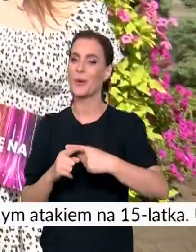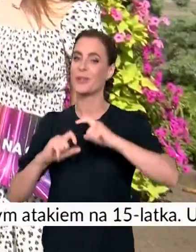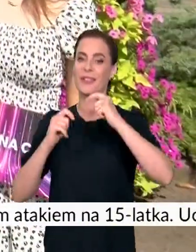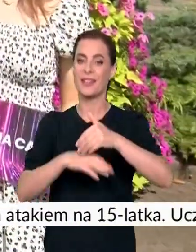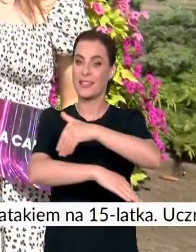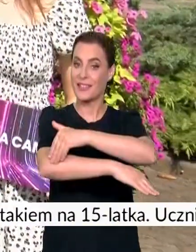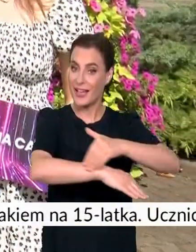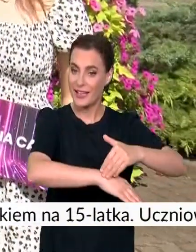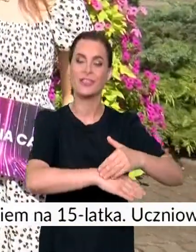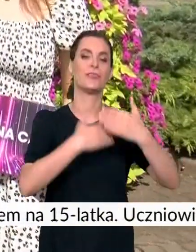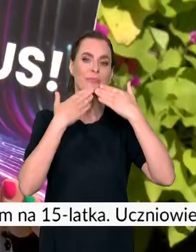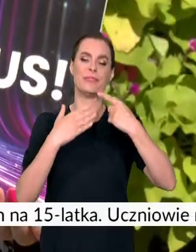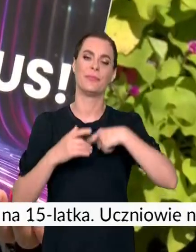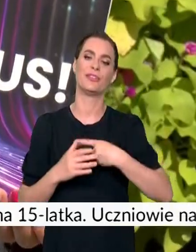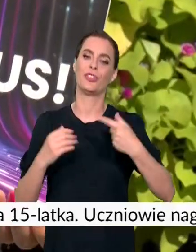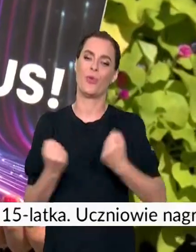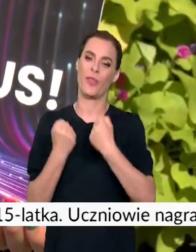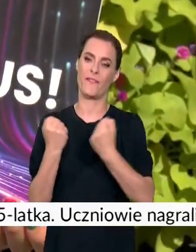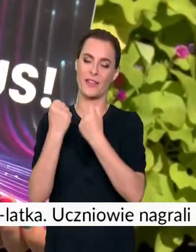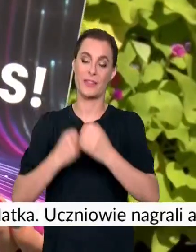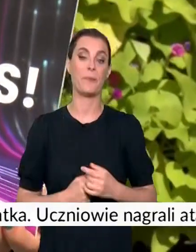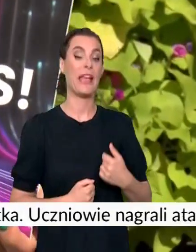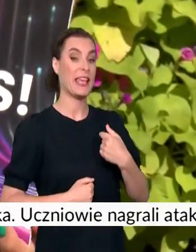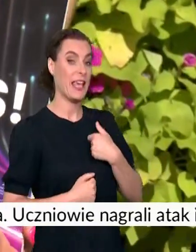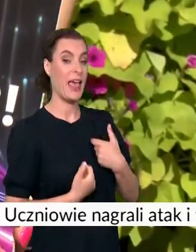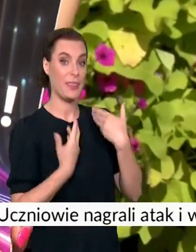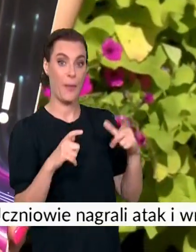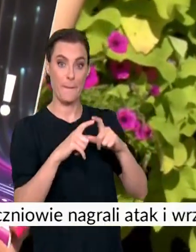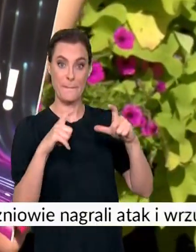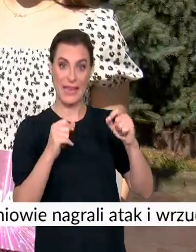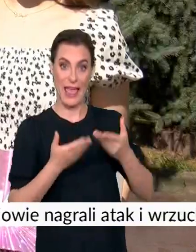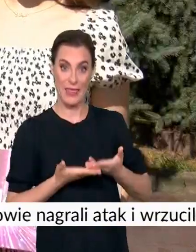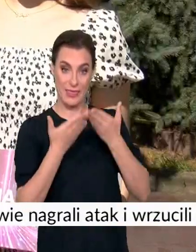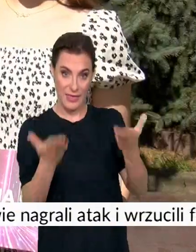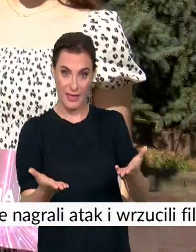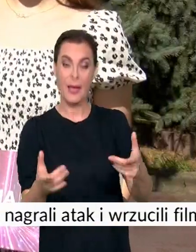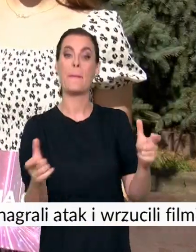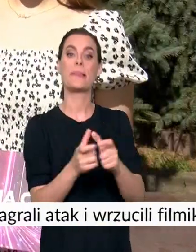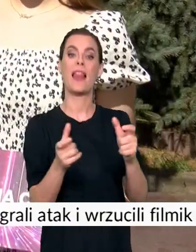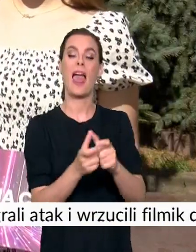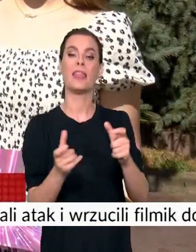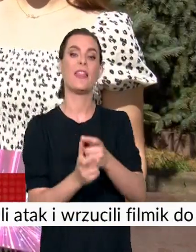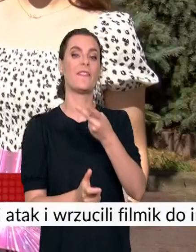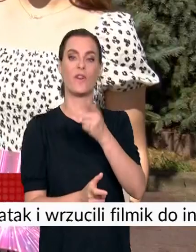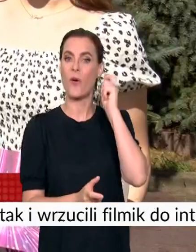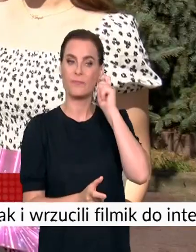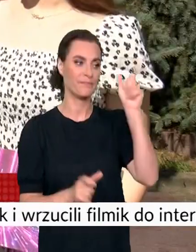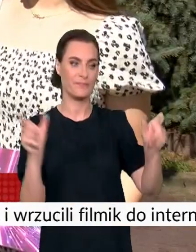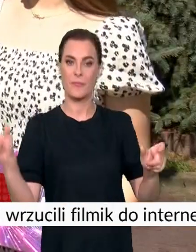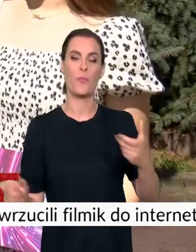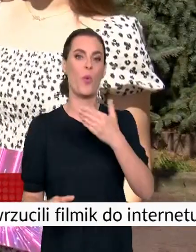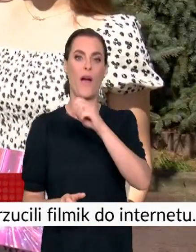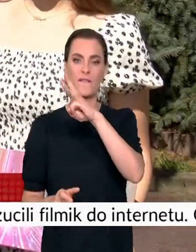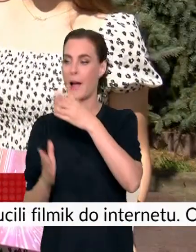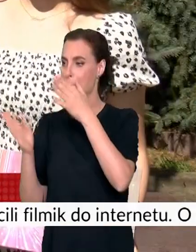pewno zmotywują mnie do dalszej pracy. Miałem przyjemność wręczyć bilety na wydarzenie Kampus Polska Przyszłości dwóm Mławiankom,